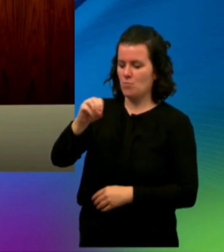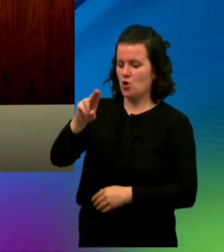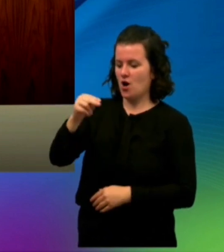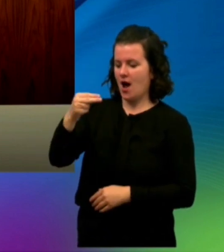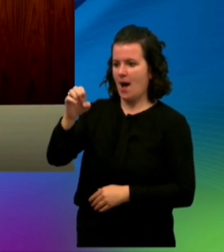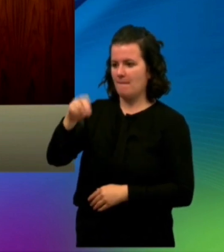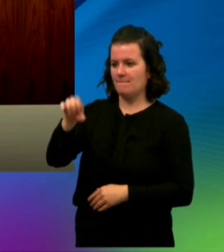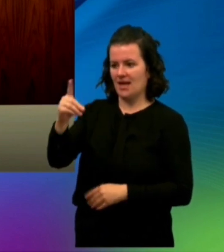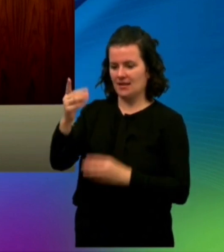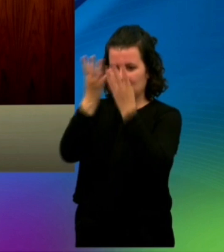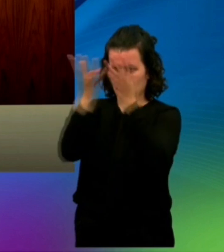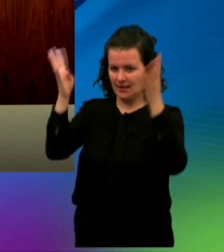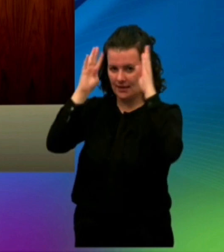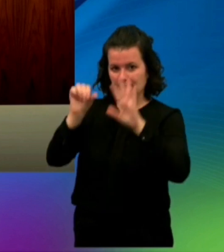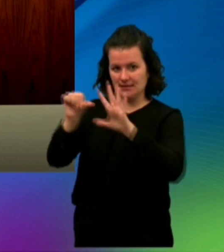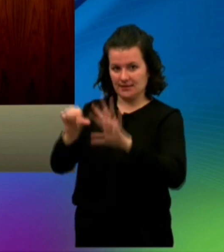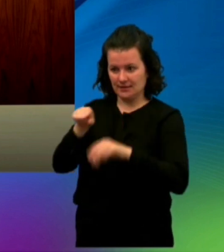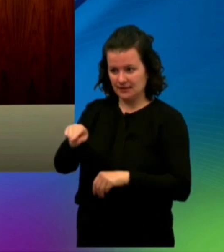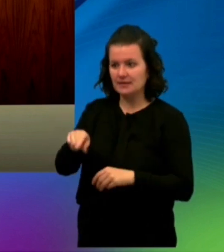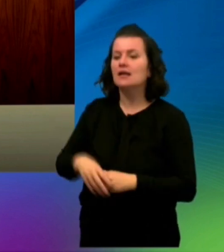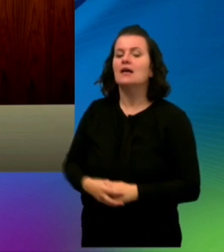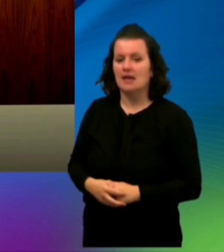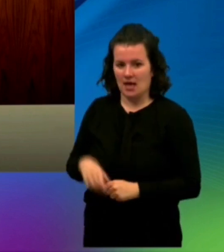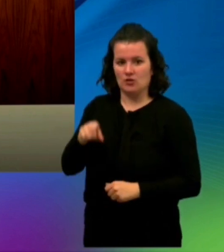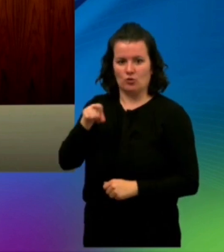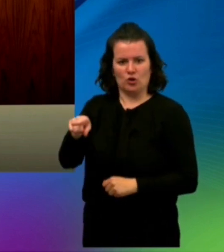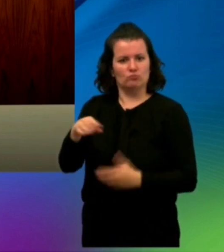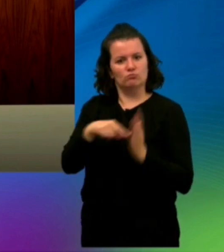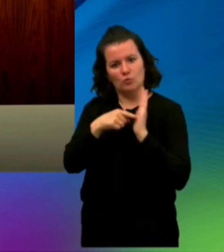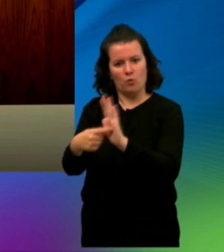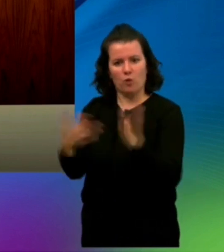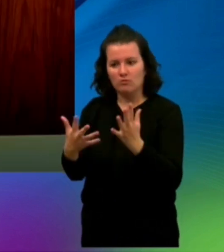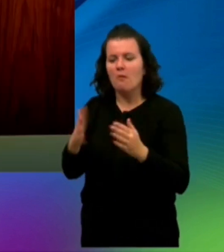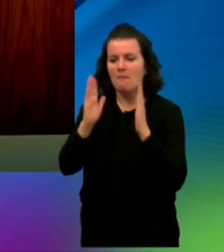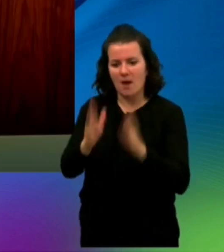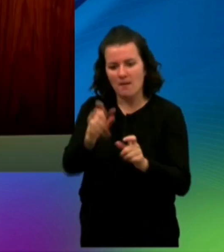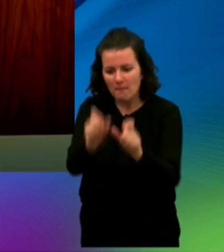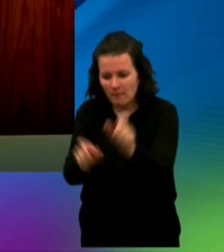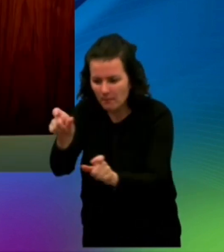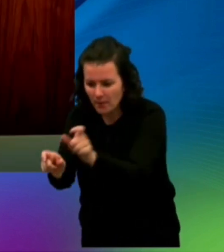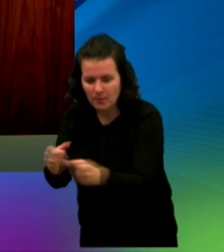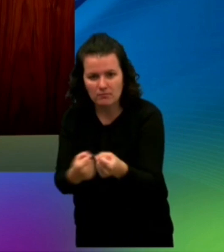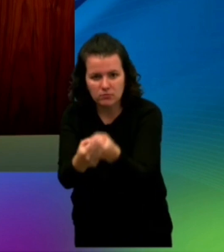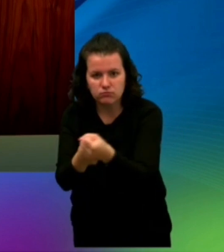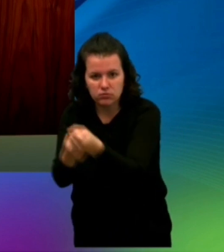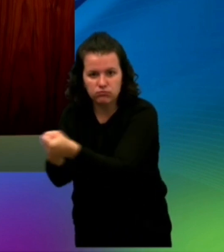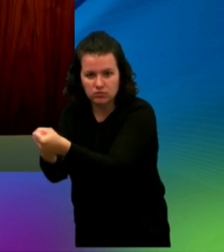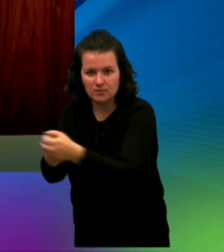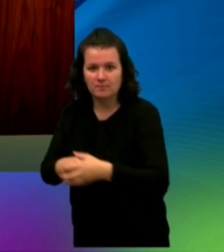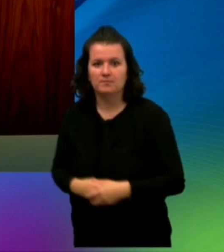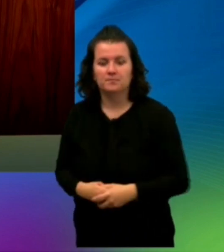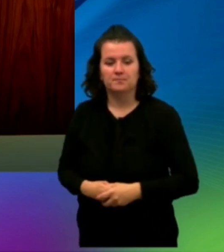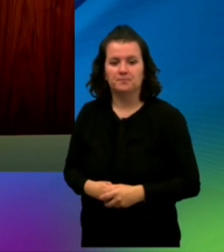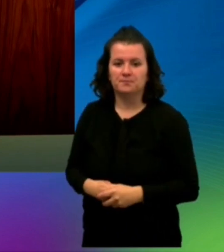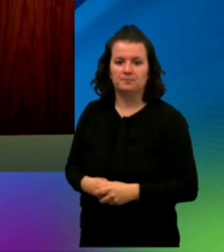لمتطلبات المواطنين عبر مصار إصلاحي يأخذ بعيد الاعتبار الدروس المستخلصة من